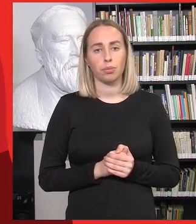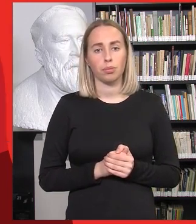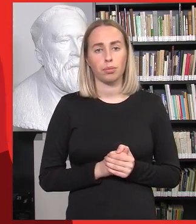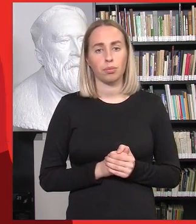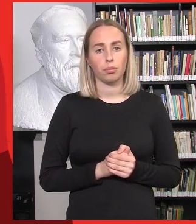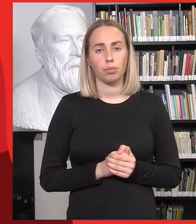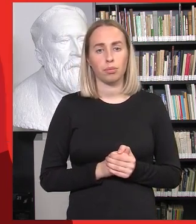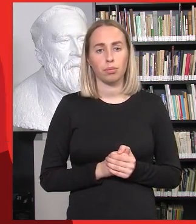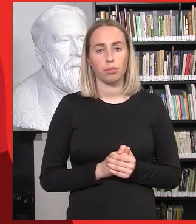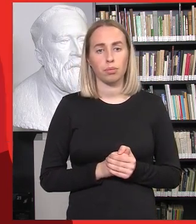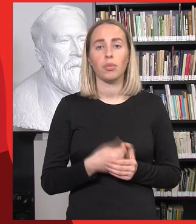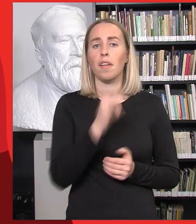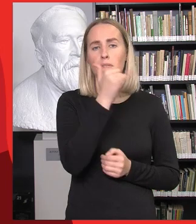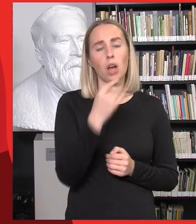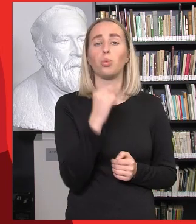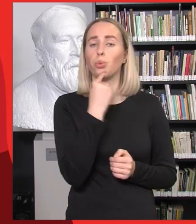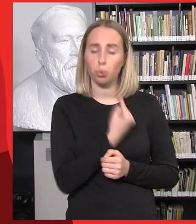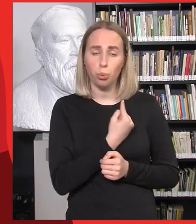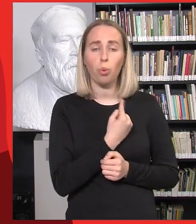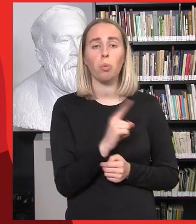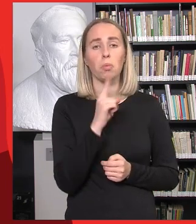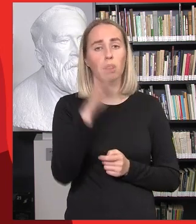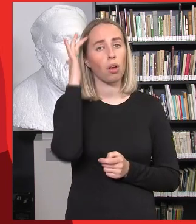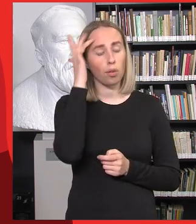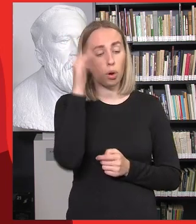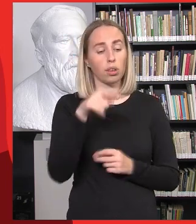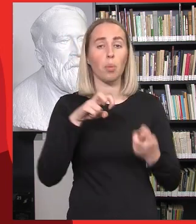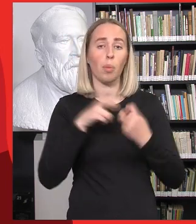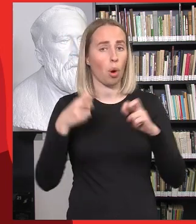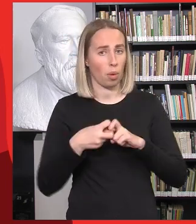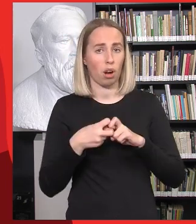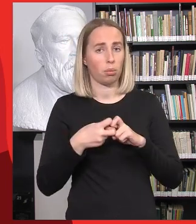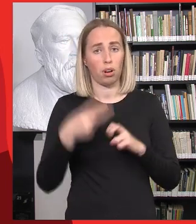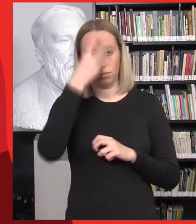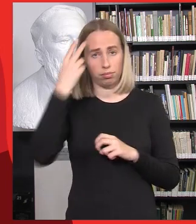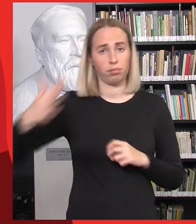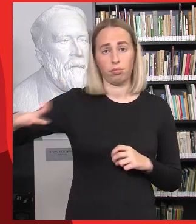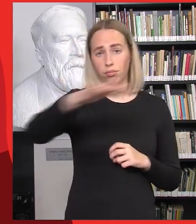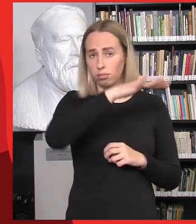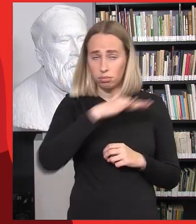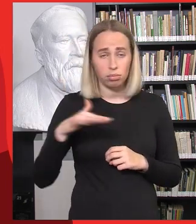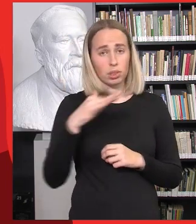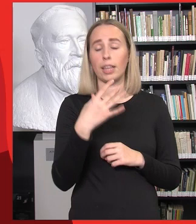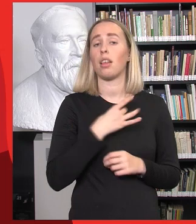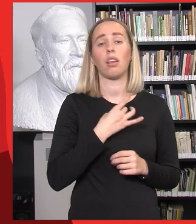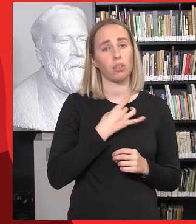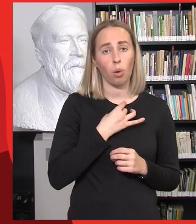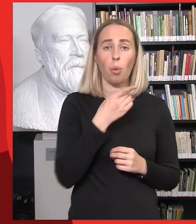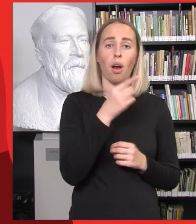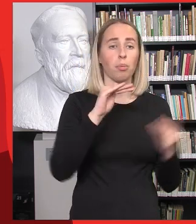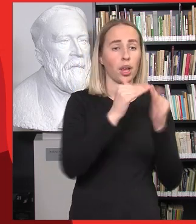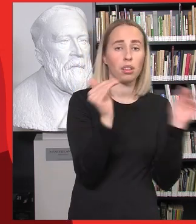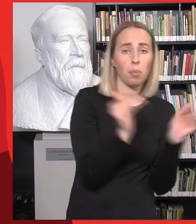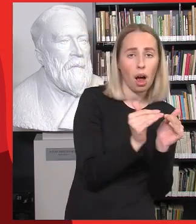Šiaip labai sunku vertinti, bet aš manau, kad šitą problemą vyrauje dabar nacionaliniu mastu ir nelabai svarbu, ar tai yra mažesnis